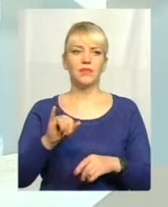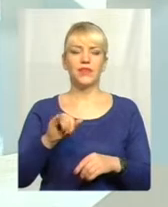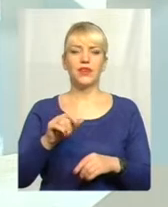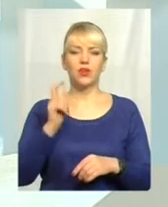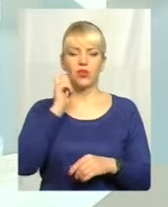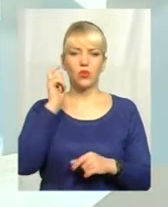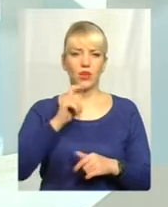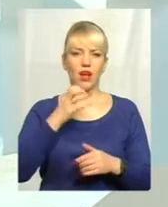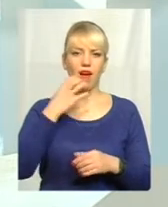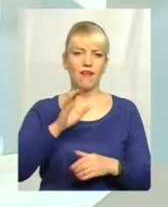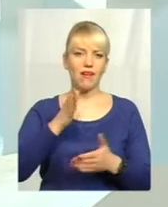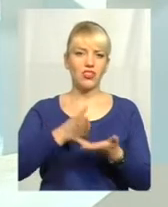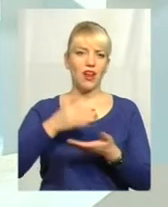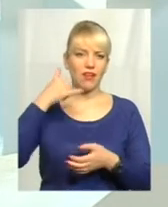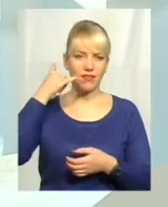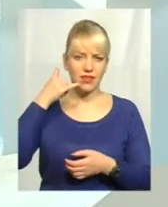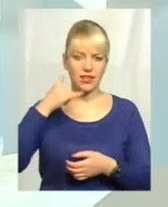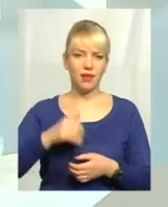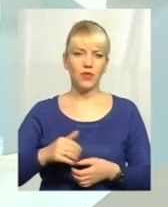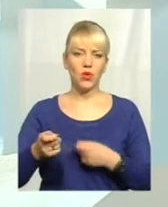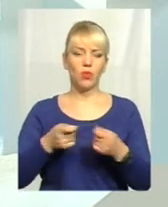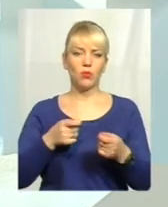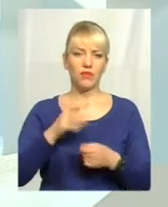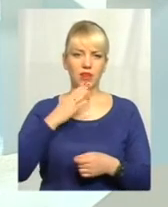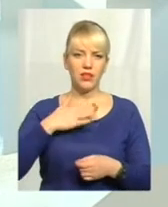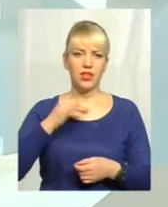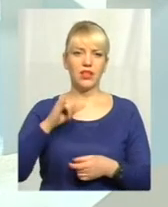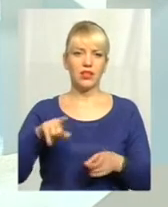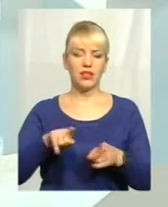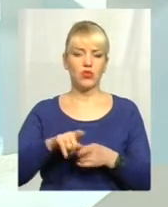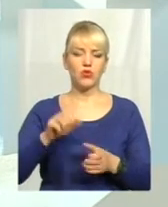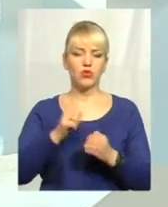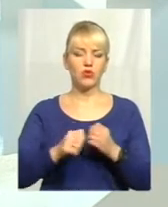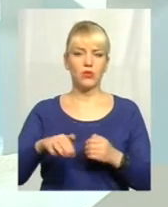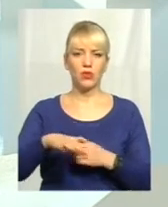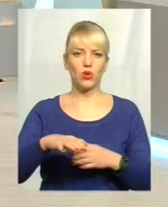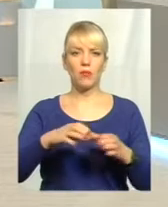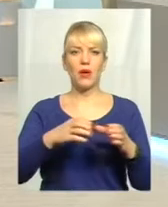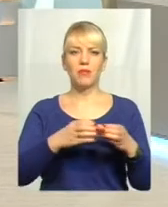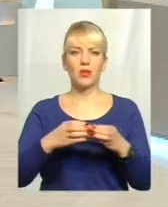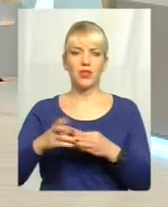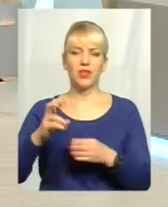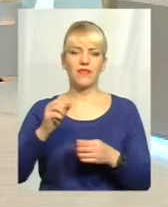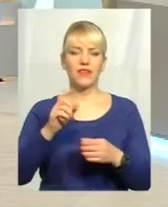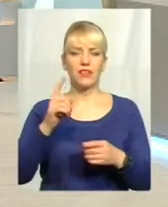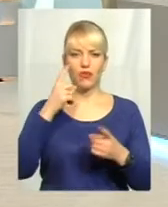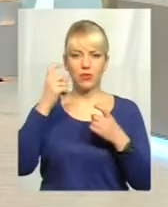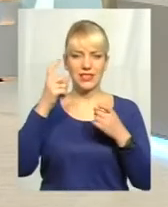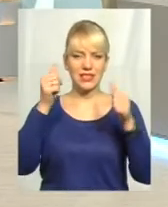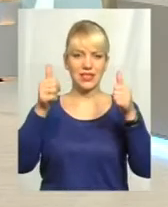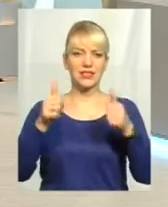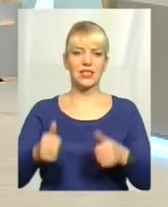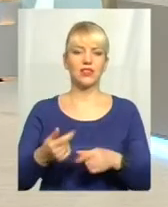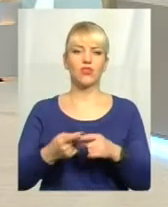номером гарячої лінії управління. Ну і, звичайно, в кожному територіальному підрозділі на інформаційних стендах висить